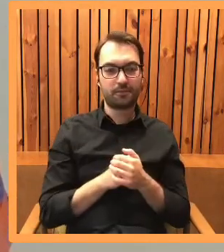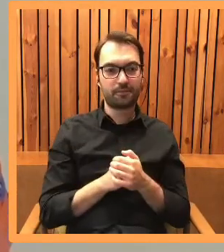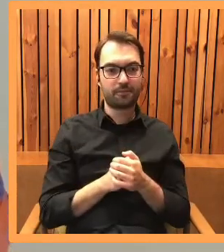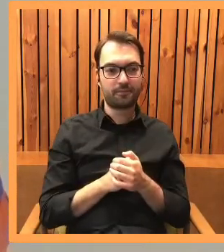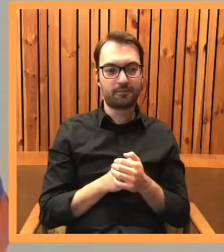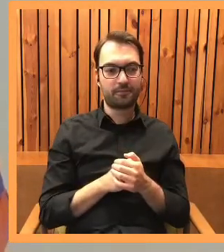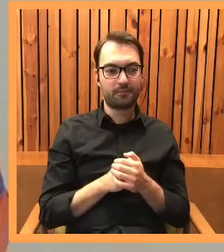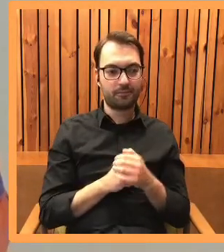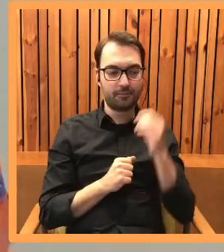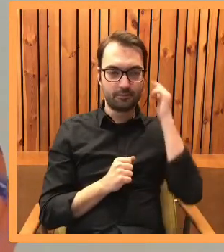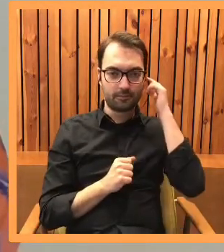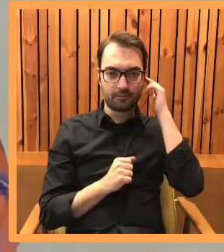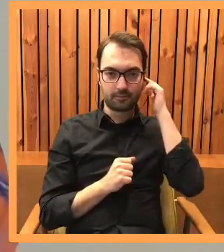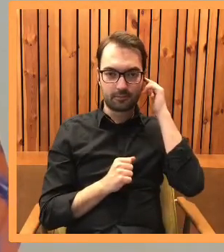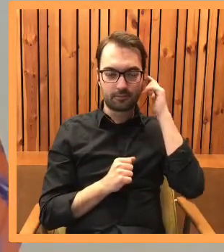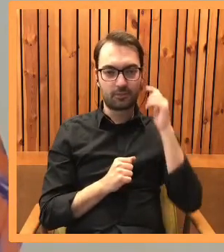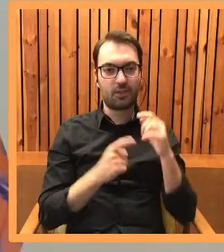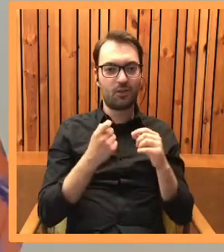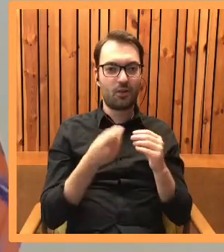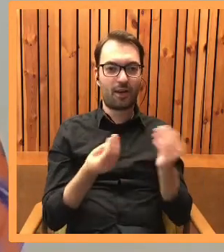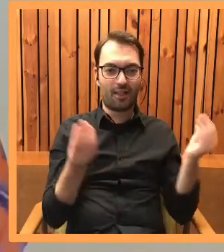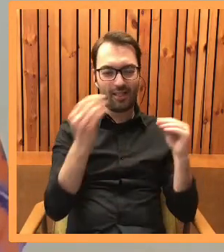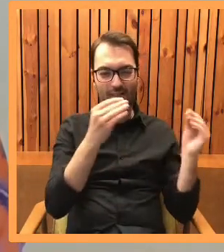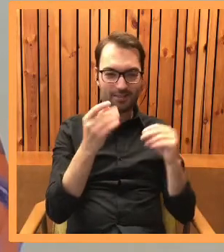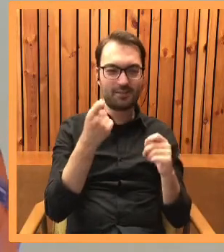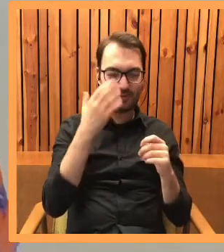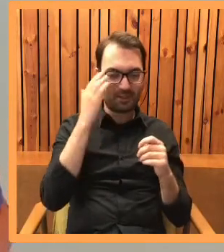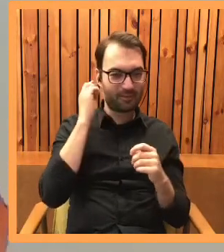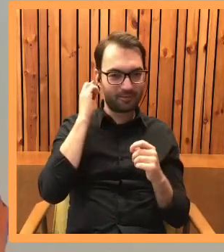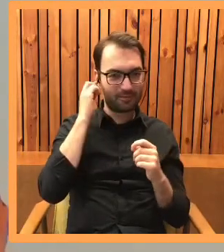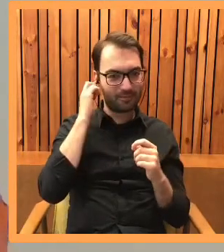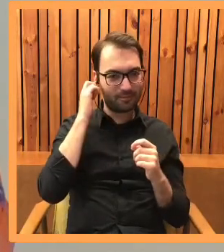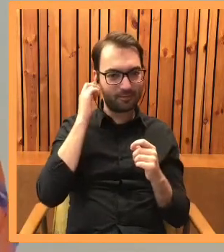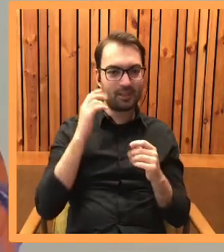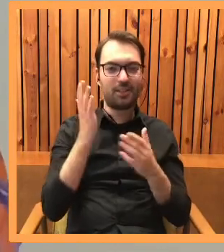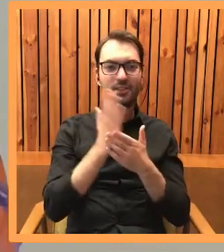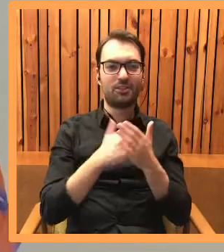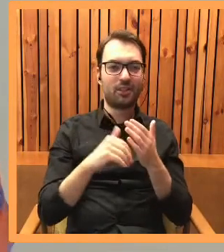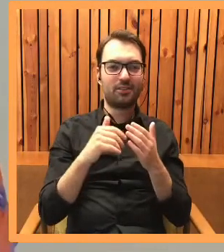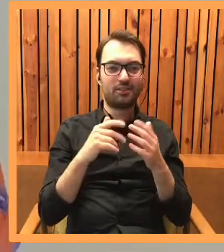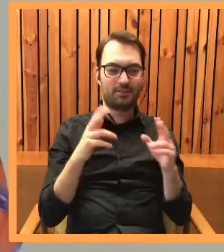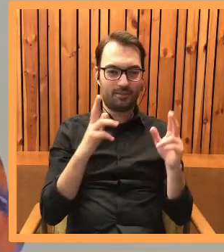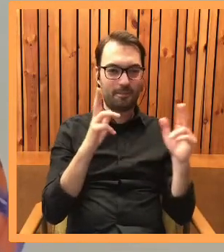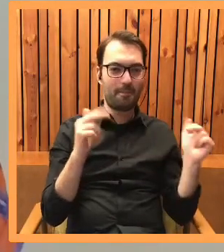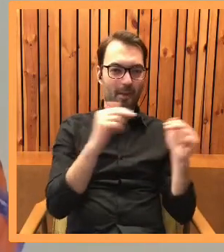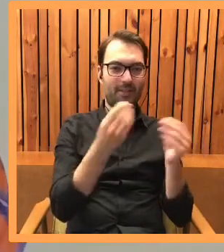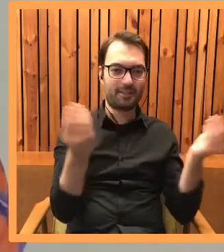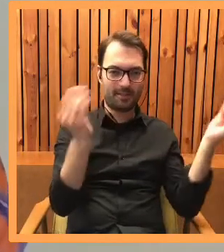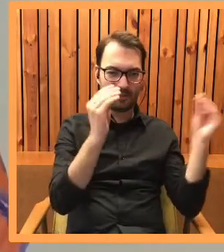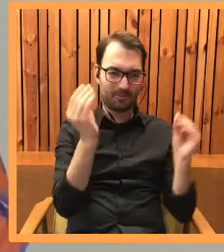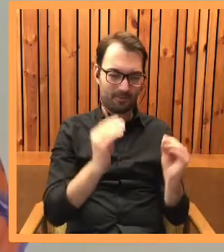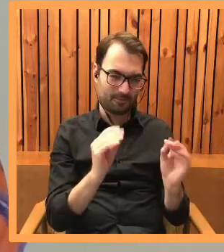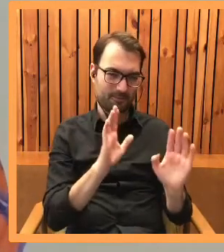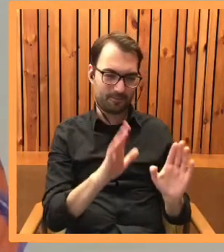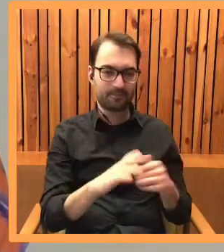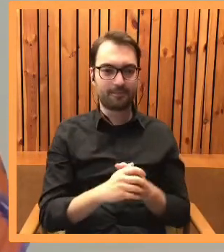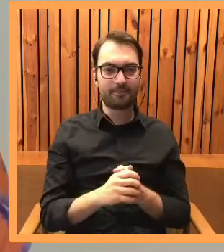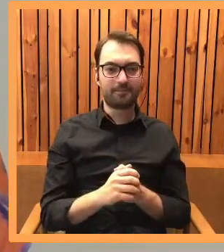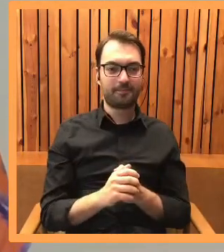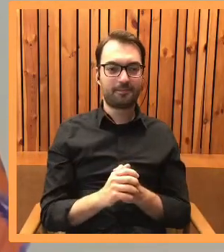Trochę go dobudowałam. Częściej tego dworeku trochę dobudowałam do tego rzeczywistego.